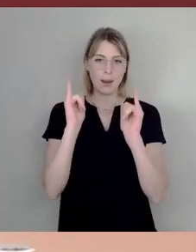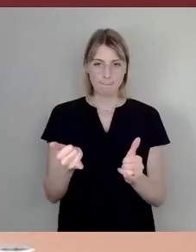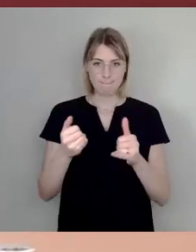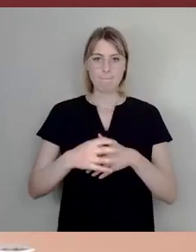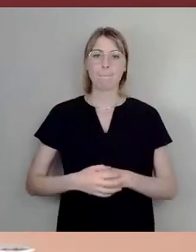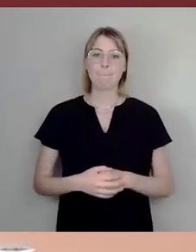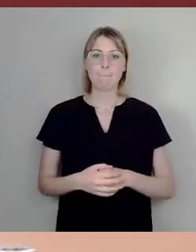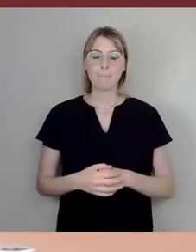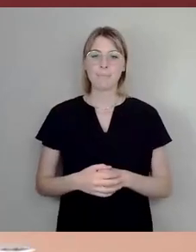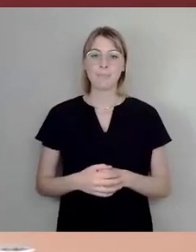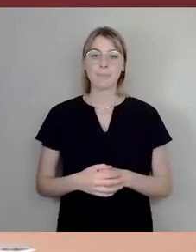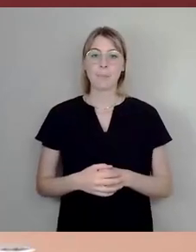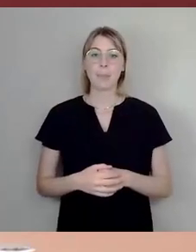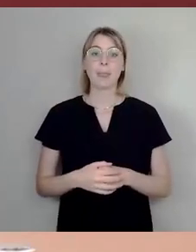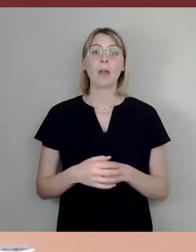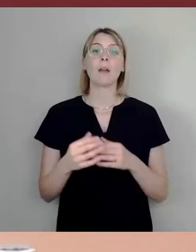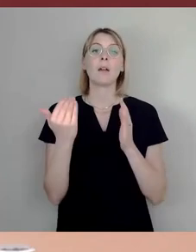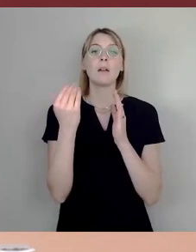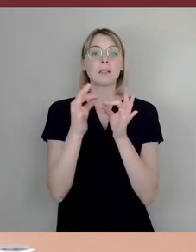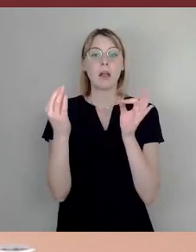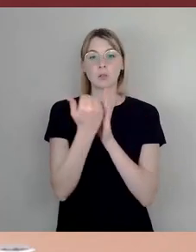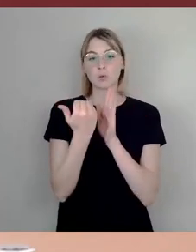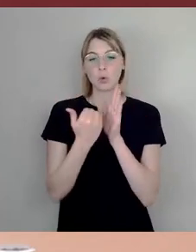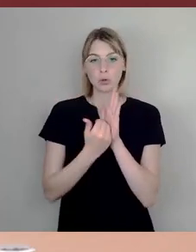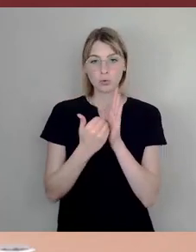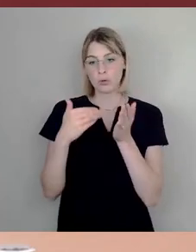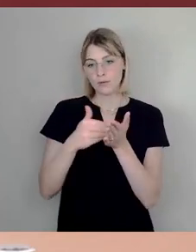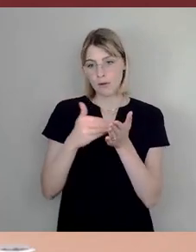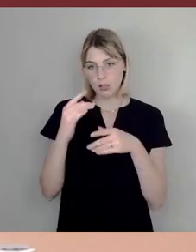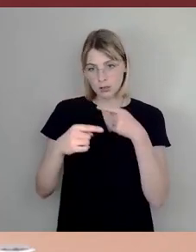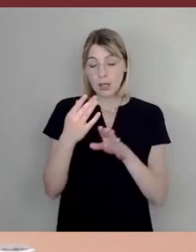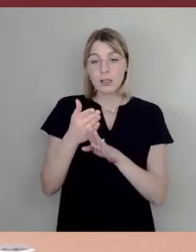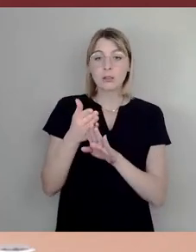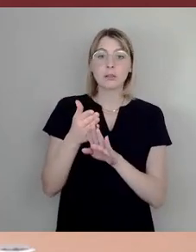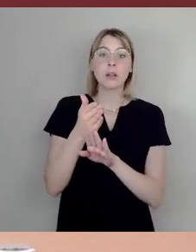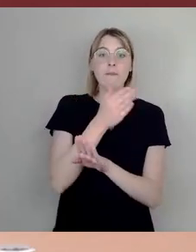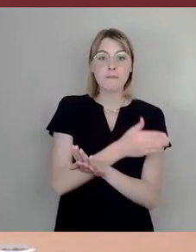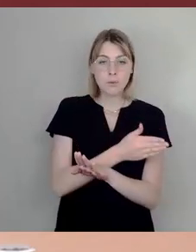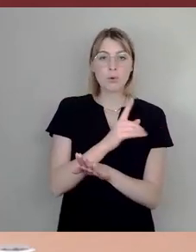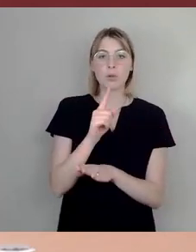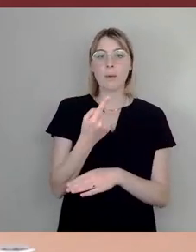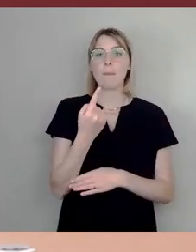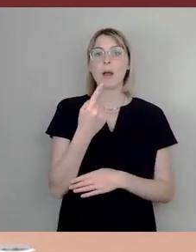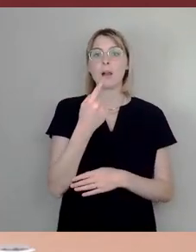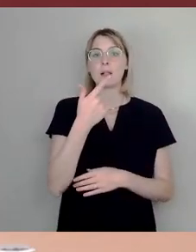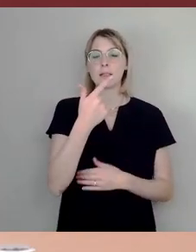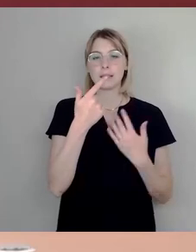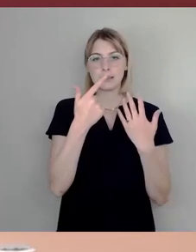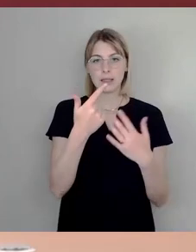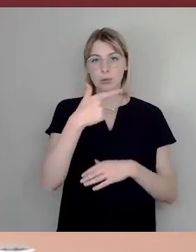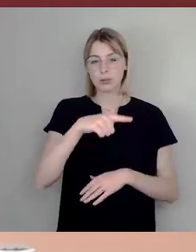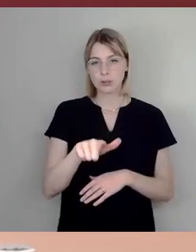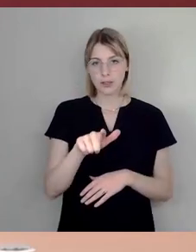Tagesordnung fortsetzen, wo wir gestern gesagt haben, wir starten heute mit 27.14 Uhr und dann in der